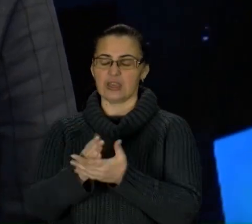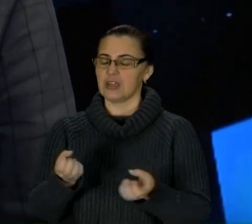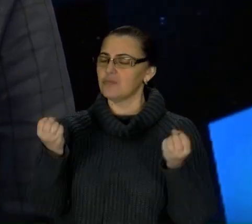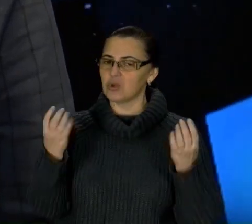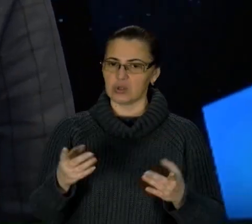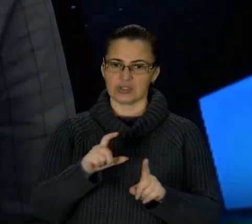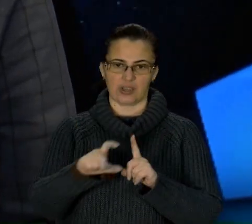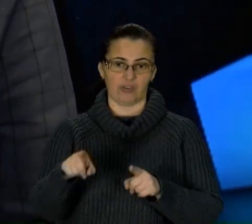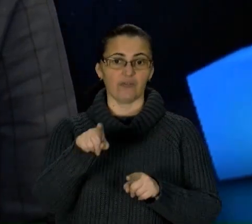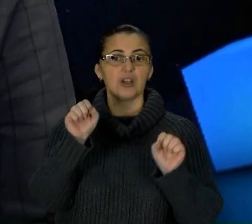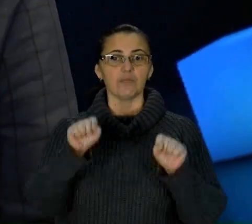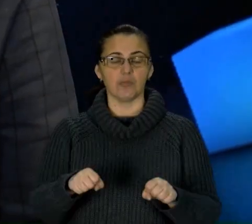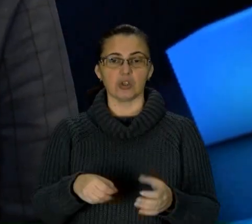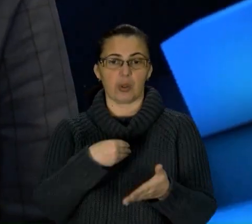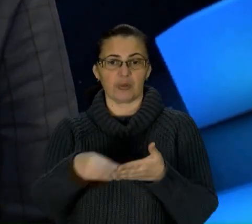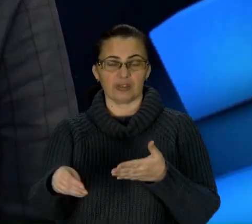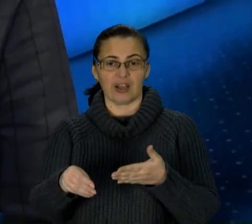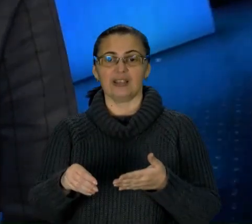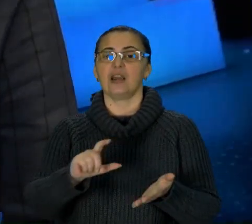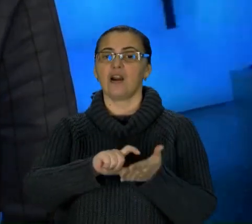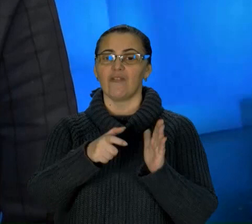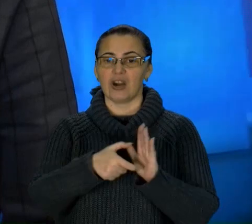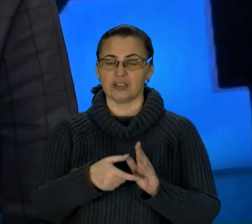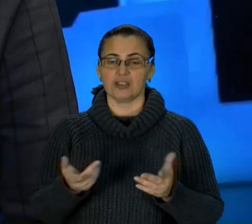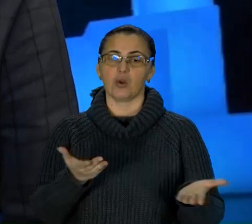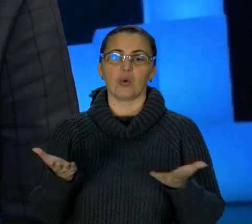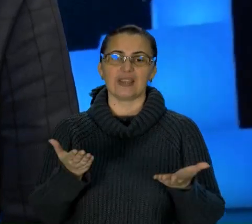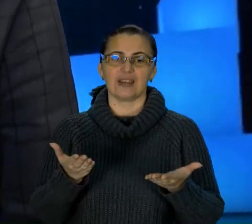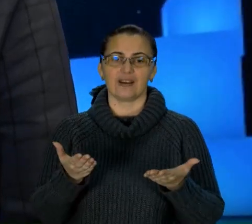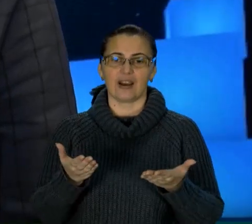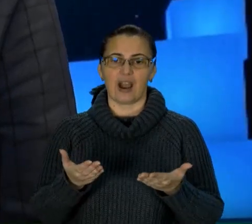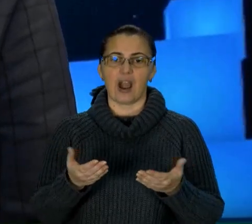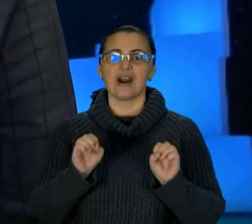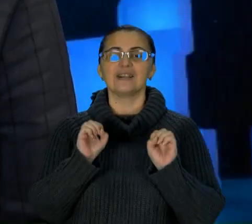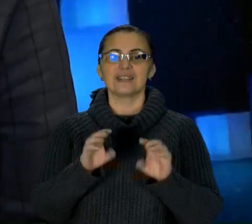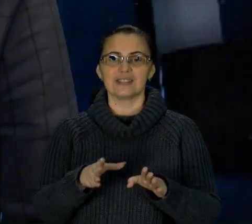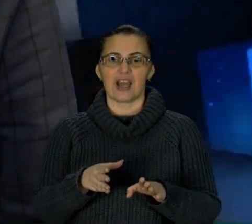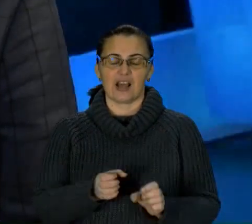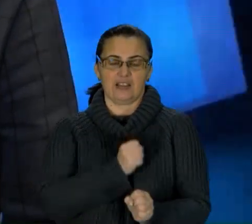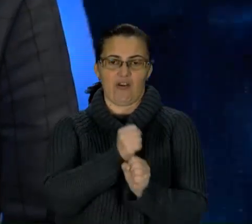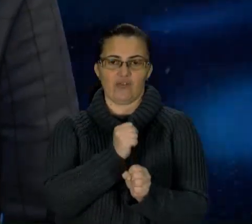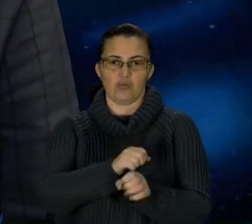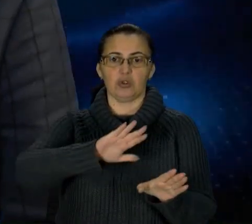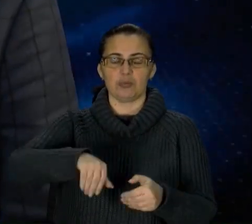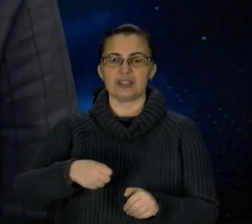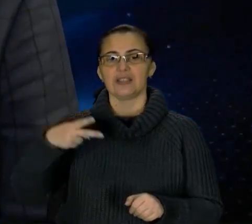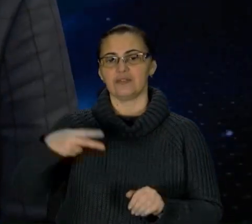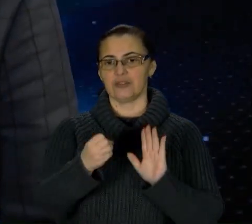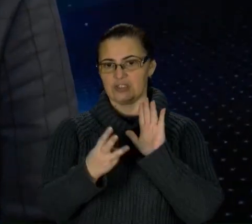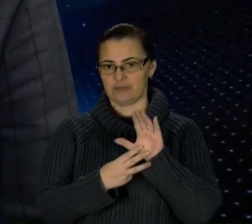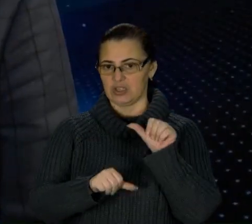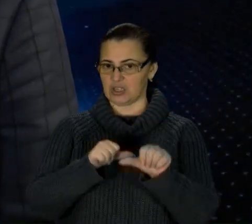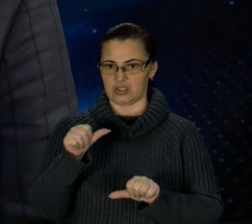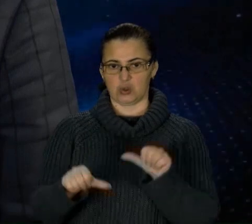придбати квартиру з даного в експлуатацію після 2018 року. Любу, ліквід, неліквід. Кожен собі визначає, наскільки воно є